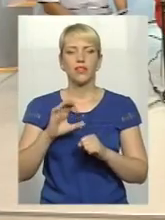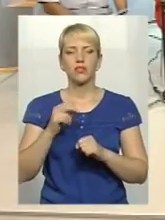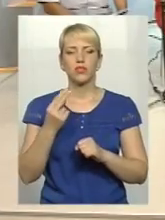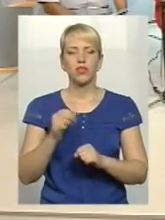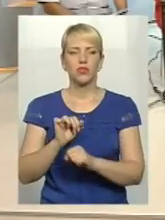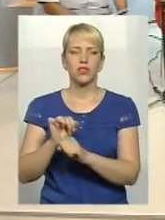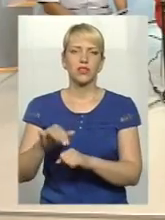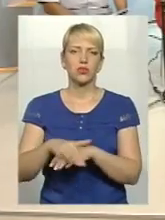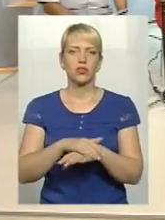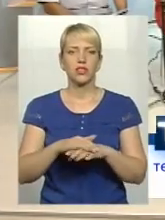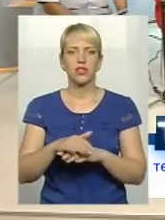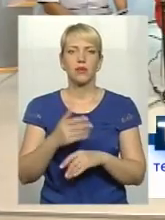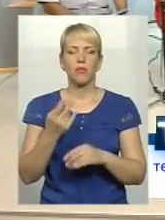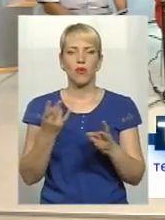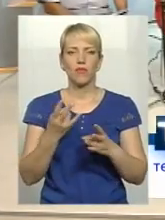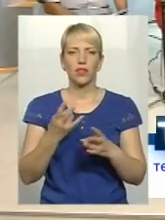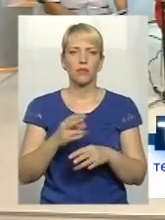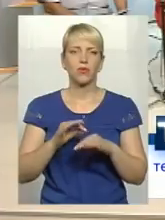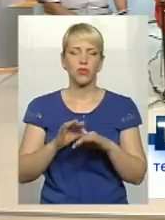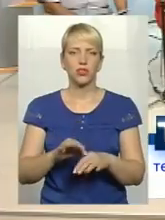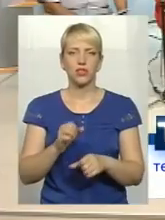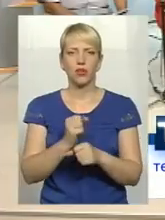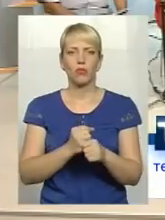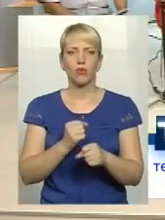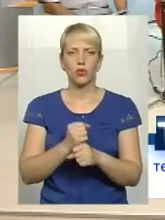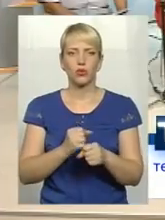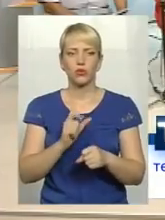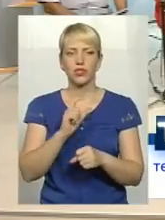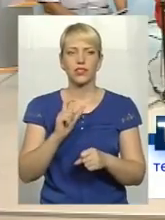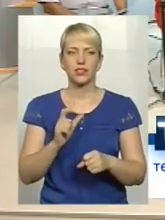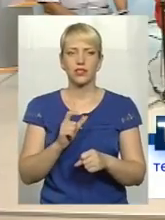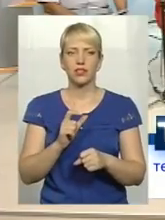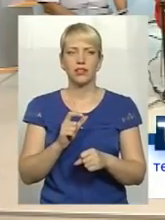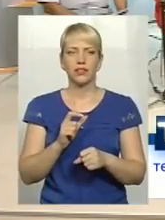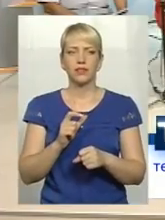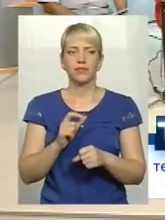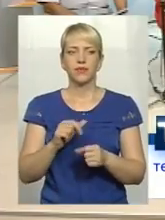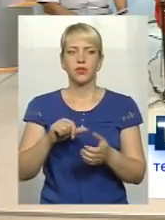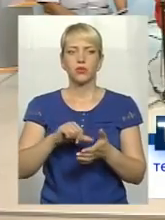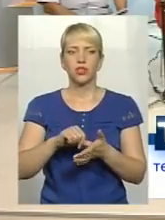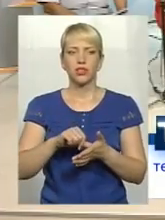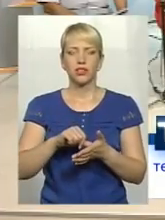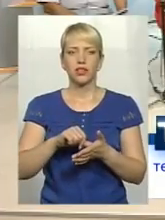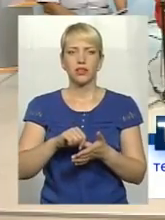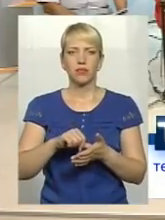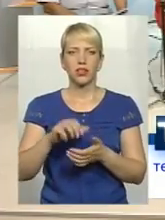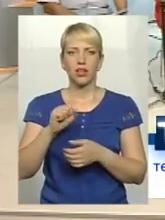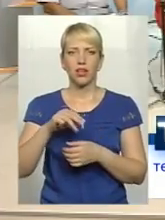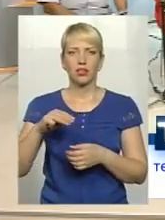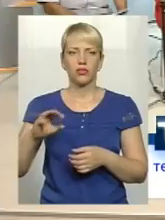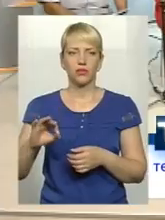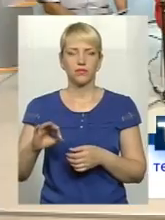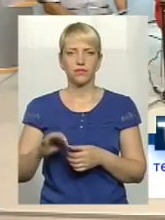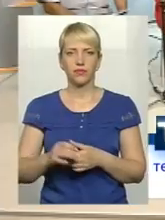населення, вони саме зобов'язані проводити роботу з учасниками антитуристичної